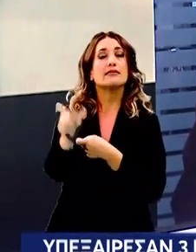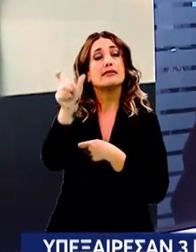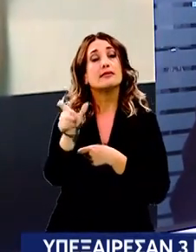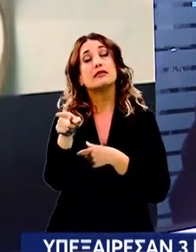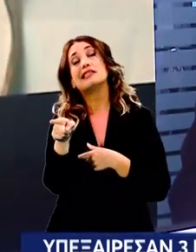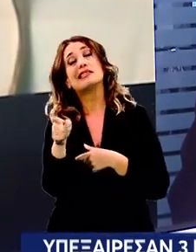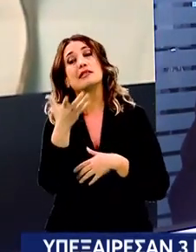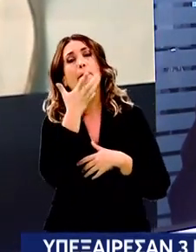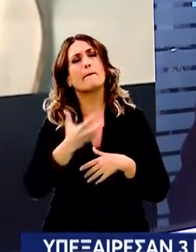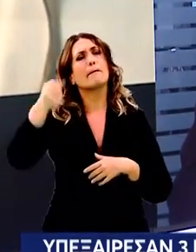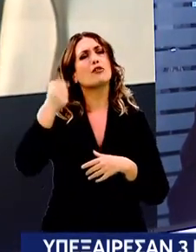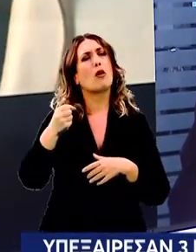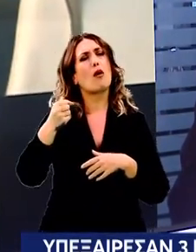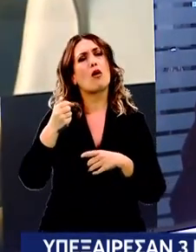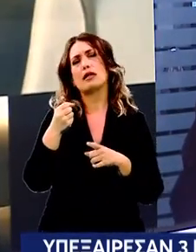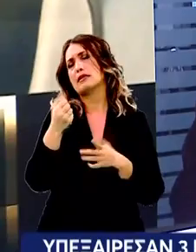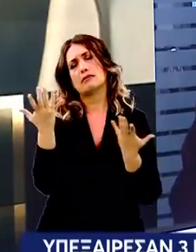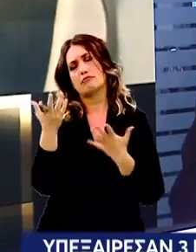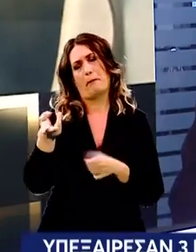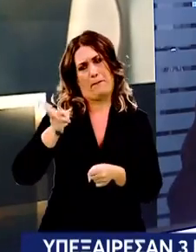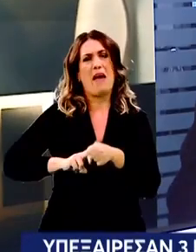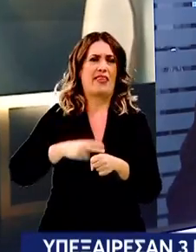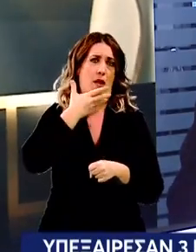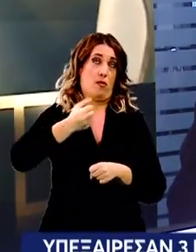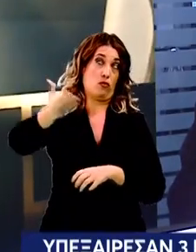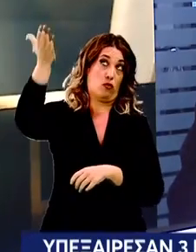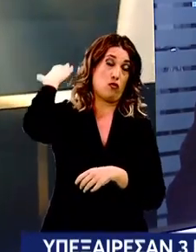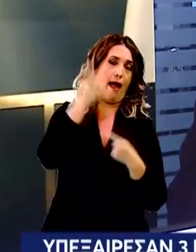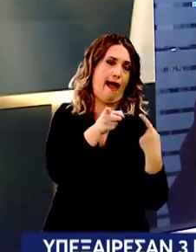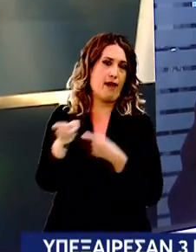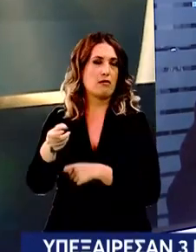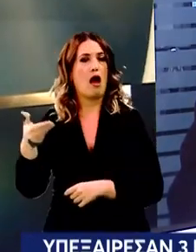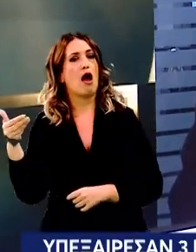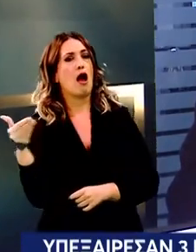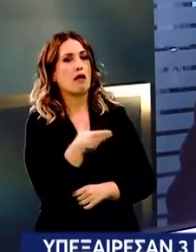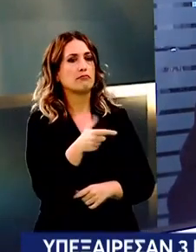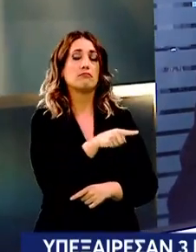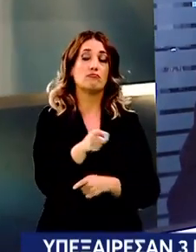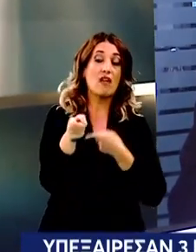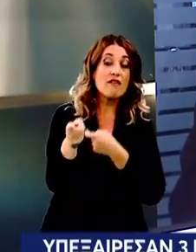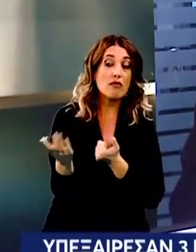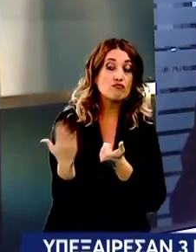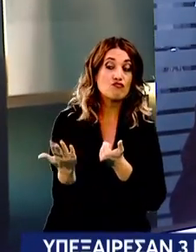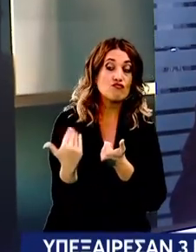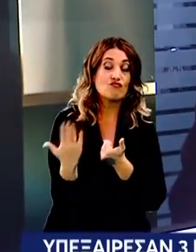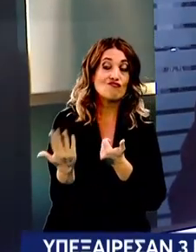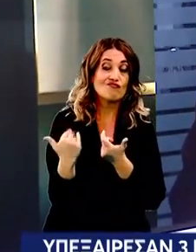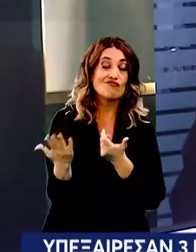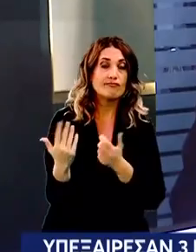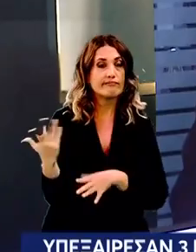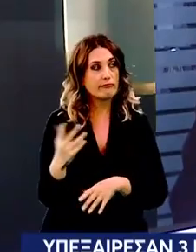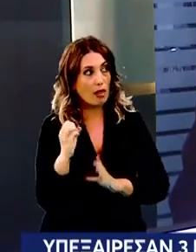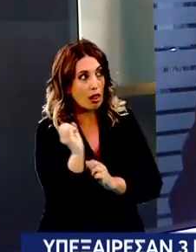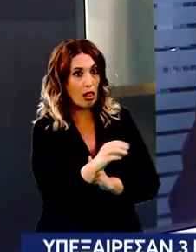κεντρική Ελλάδα ο οποίος έχει αποβιώσει τον εκβίαζε φαίνεται να το είχε πάρει μεγάλα χρηματικά από σάντου του είχε αποσπάσει